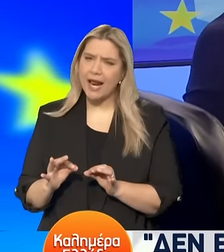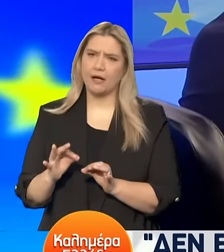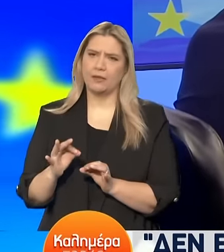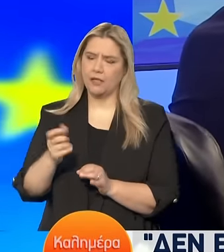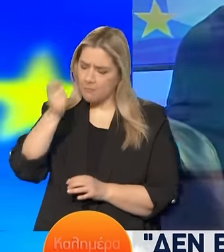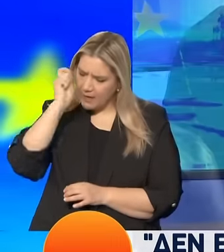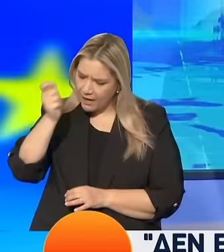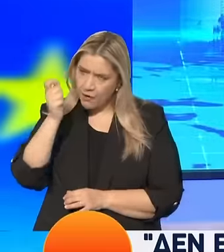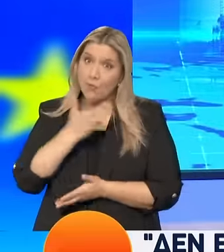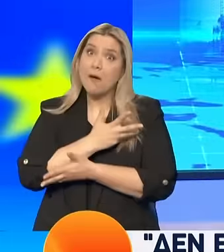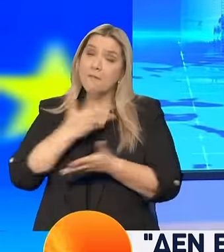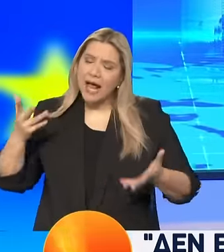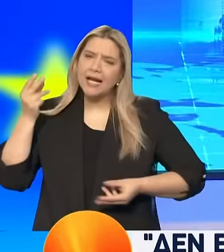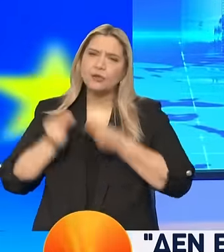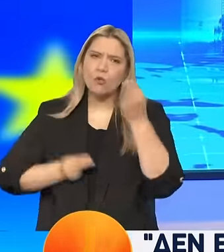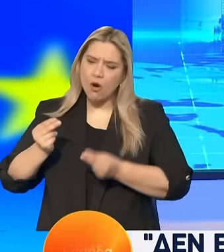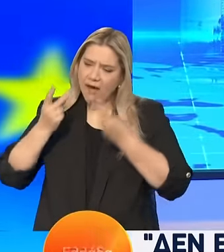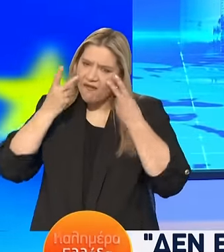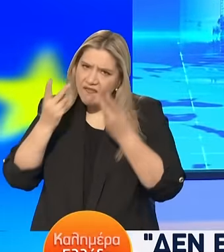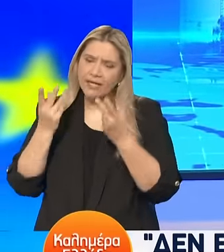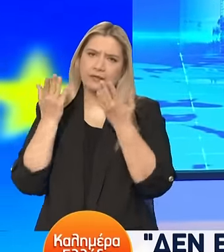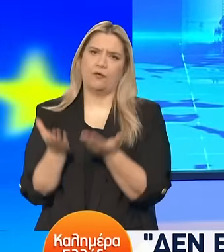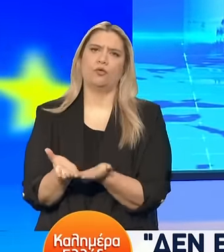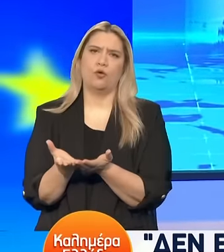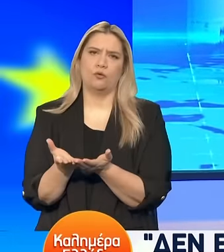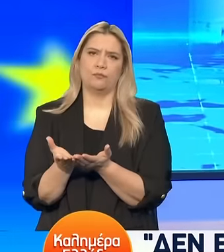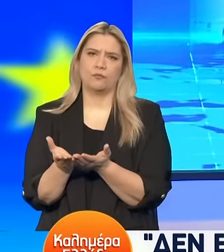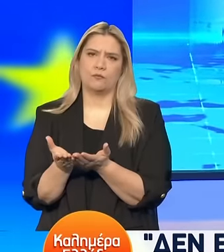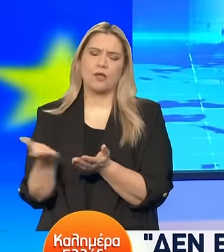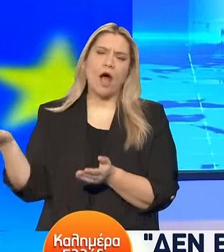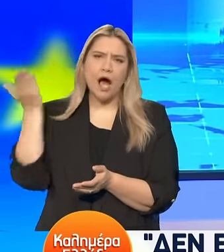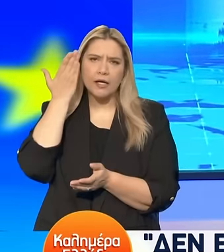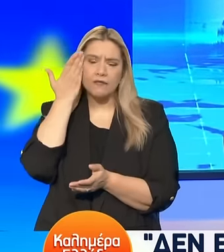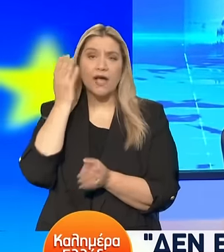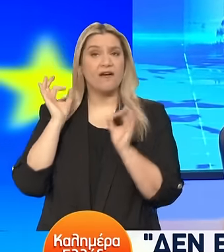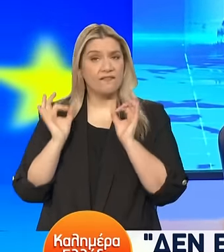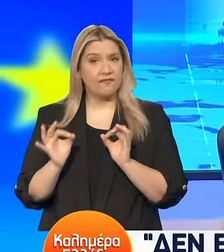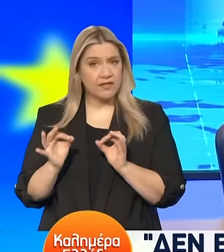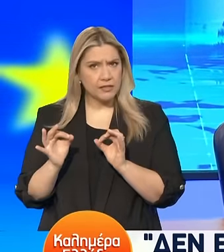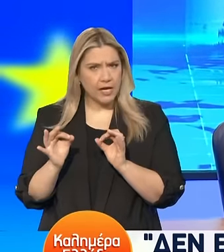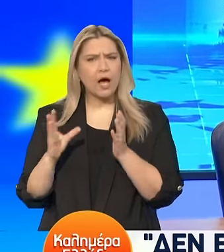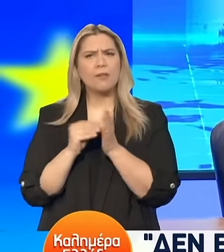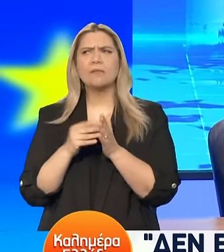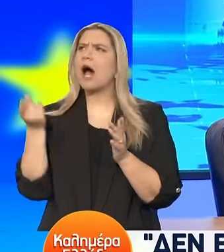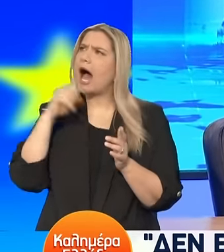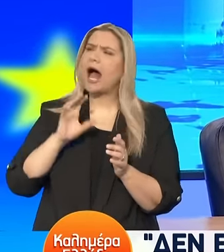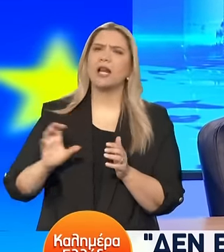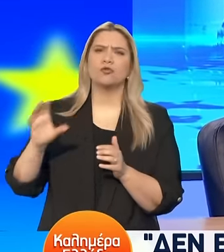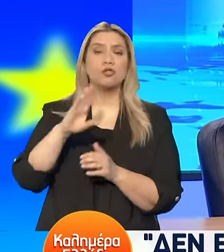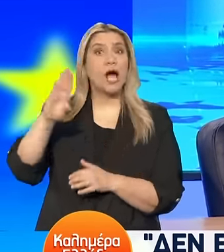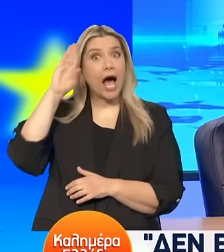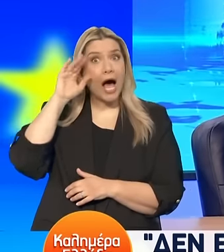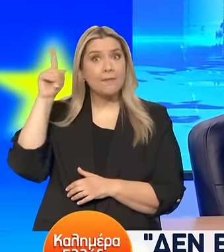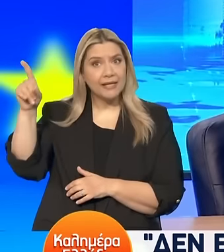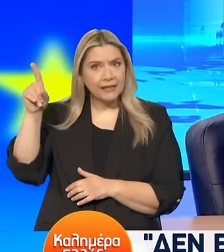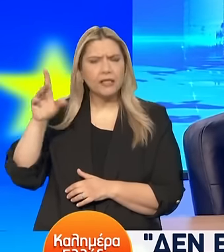αντιμετωπίζει σήμερα η ελληνική κοινωνία. Βέβαια, άμα δείτε και σε άλλες ευρωπαϊκές χώρες, στις ΗΠΑ, το πρώτο πρόβλημα παντού